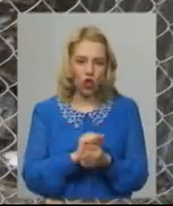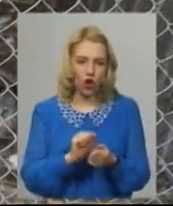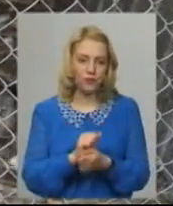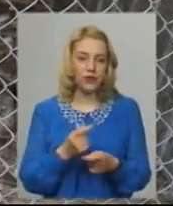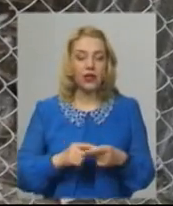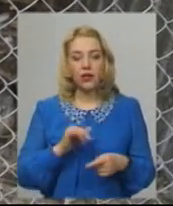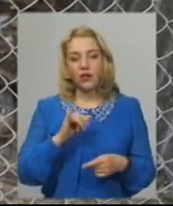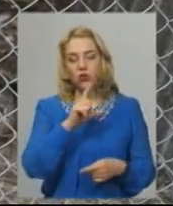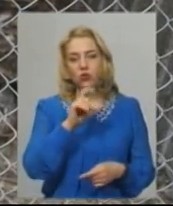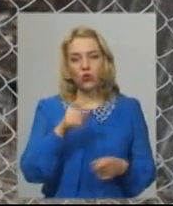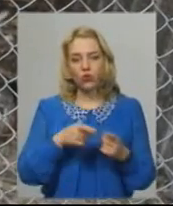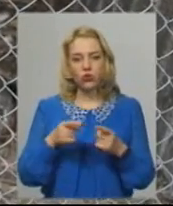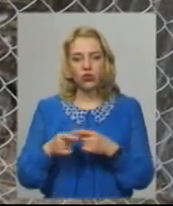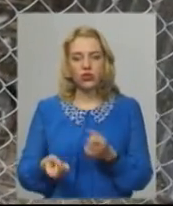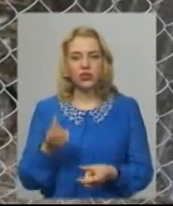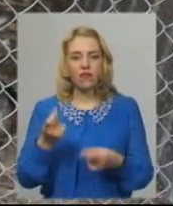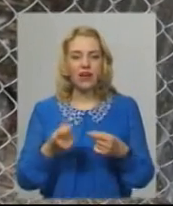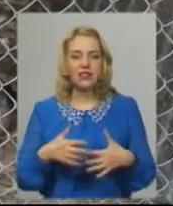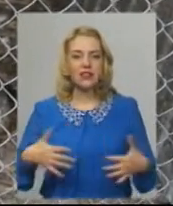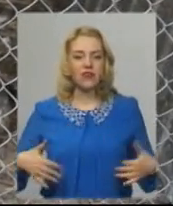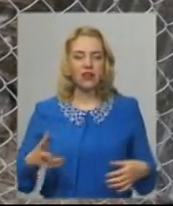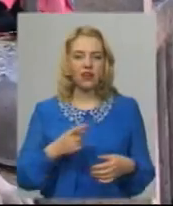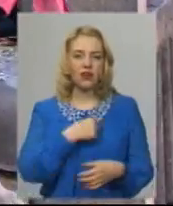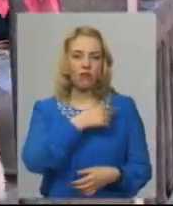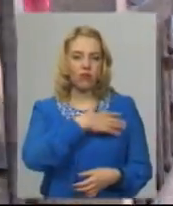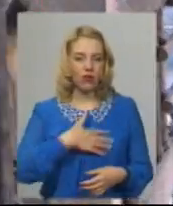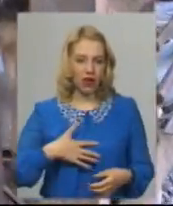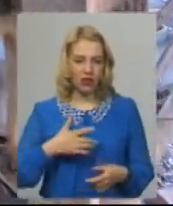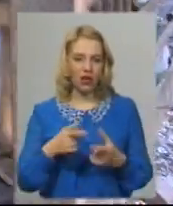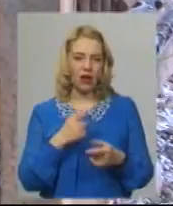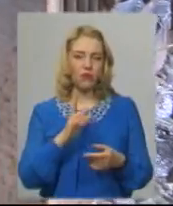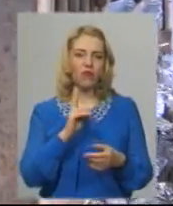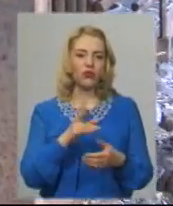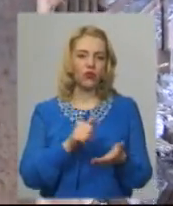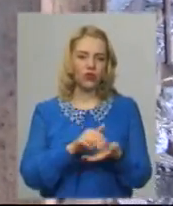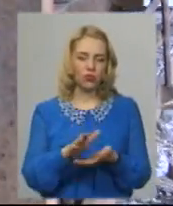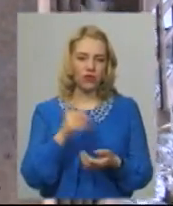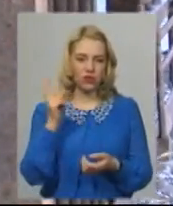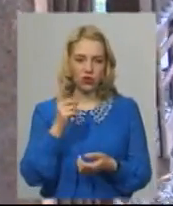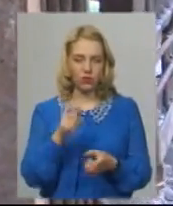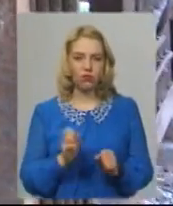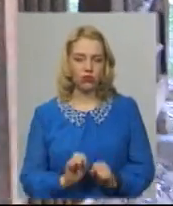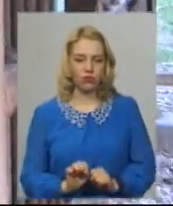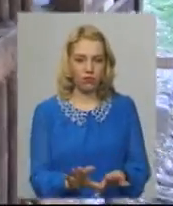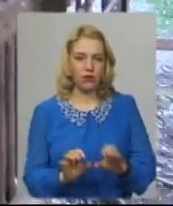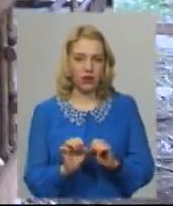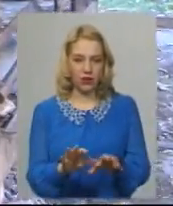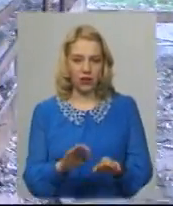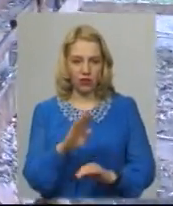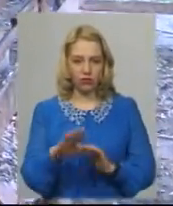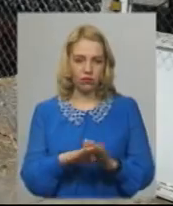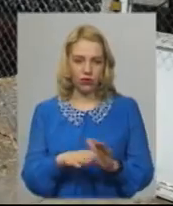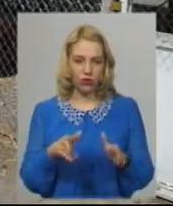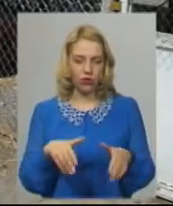У зоокуточку частіше з'являються тварини, яких поранено або від яких відмовились господарі. Їх просто підкидають під ворота, ділиться Сергій